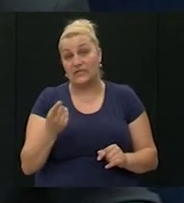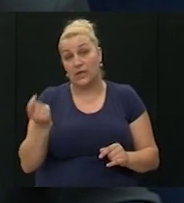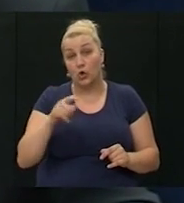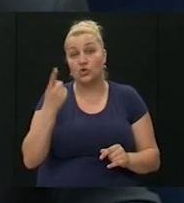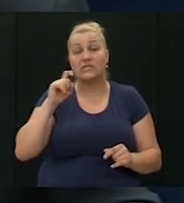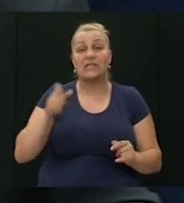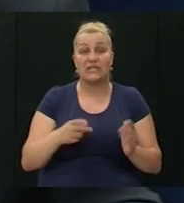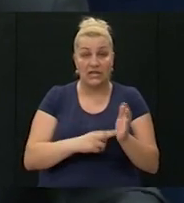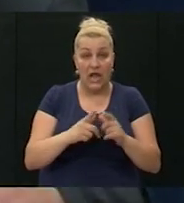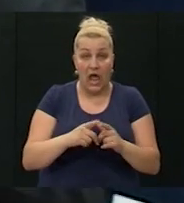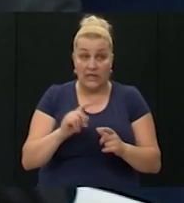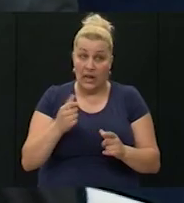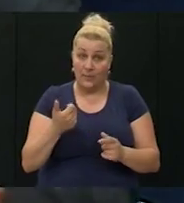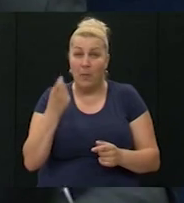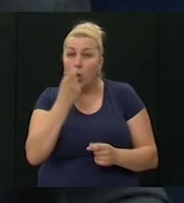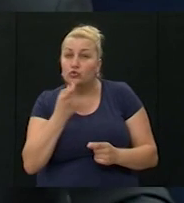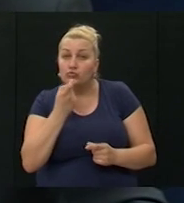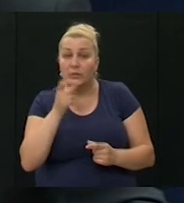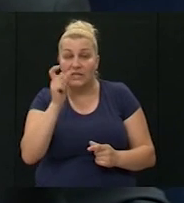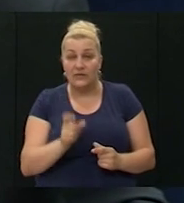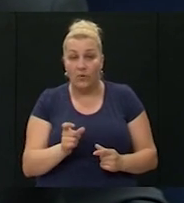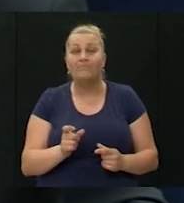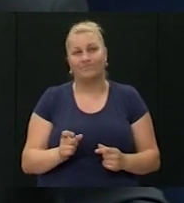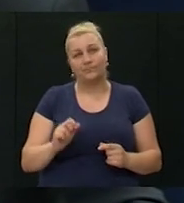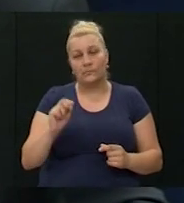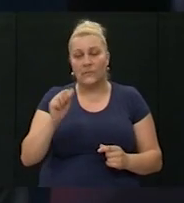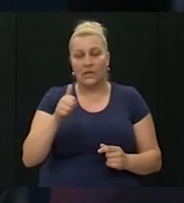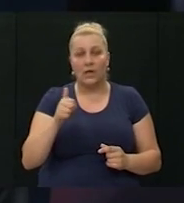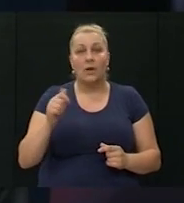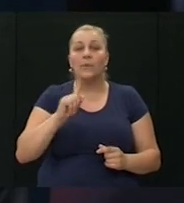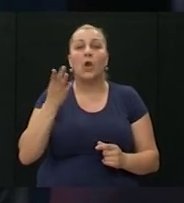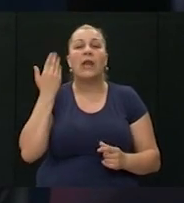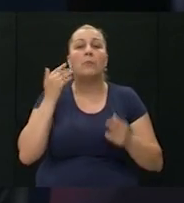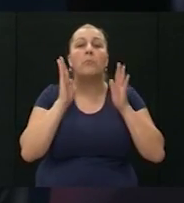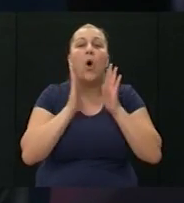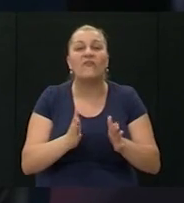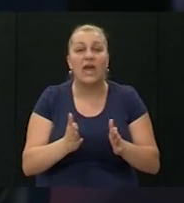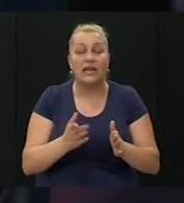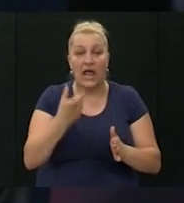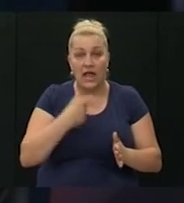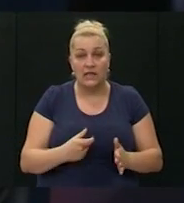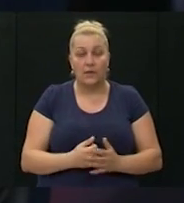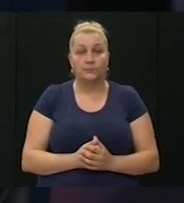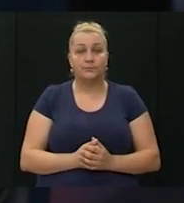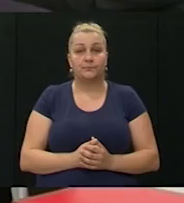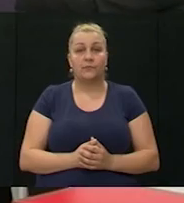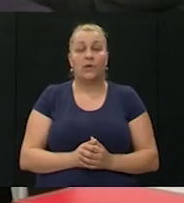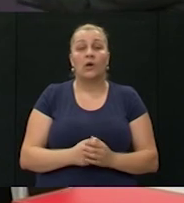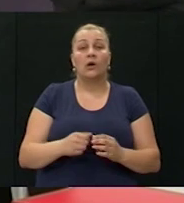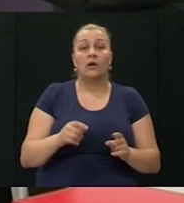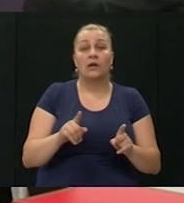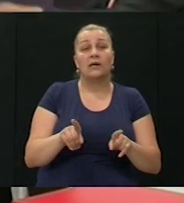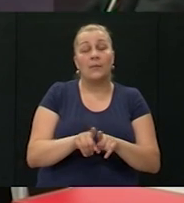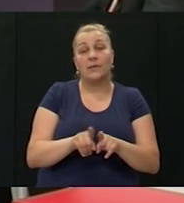jedna... U, Jer je bilo malo i sumnje, recimo tako. Bilo je nepovjerenja. Da, rekli ste mi, ne kako smo bilo i ja bi